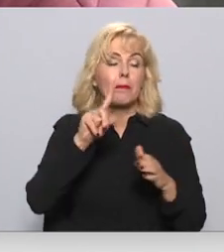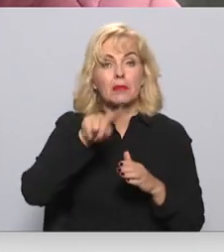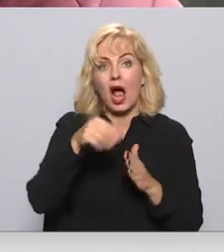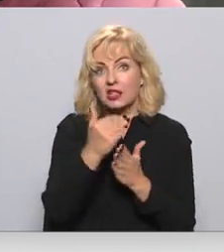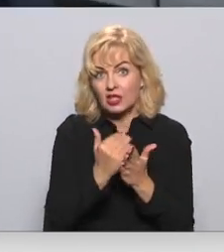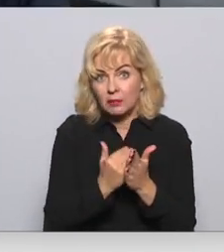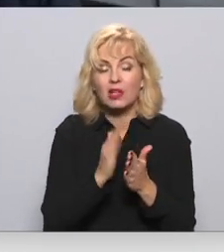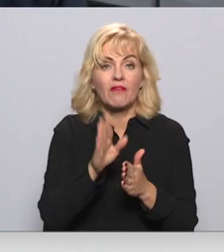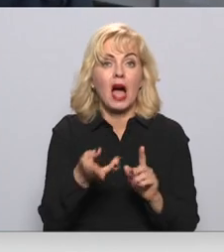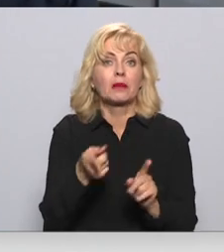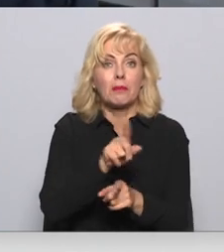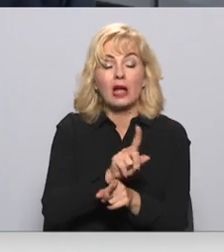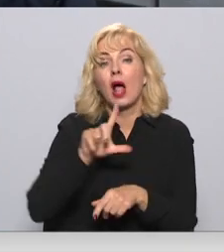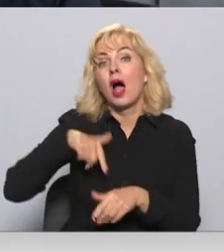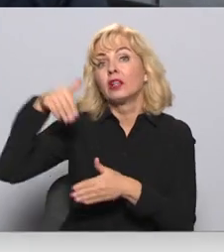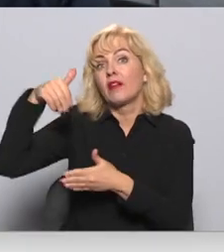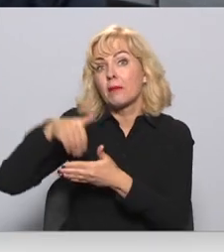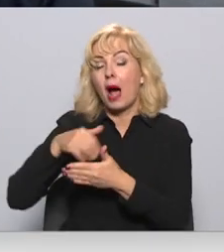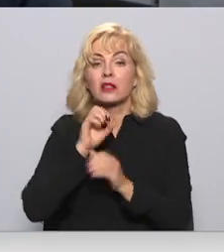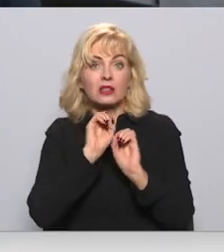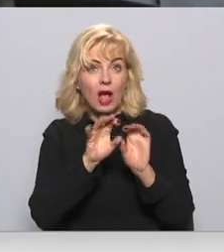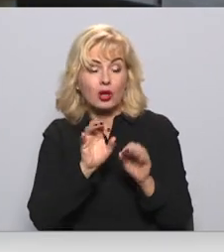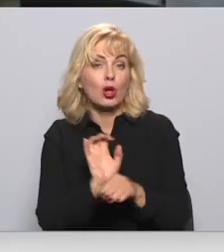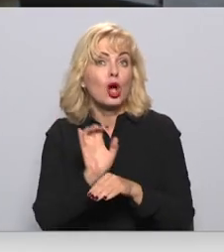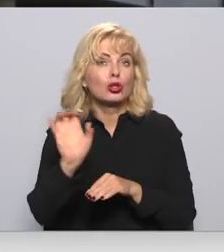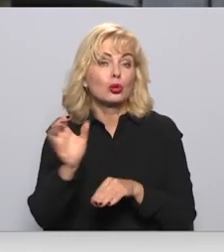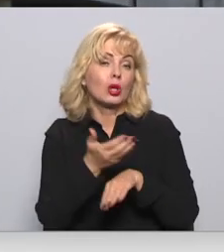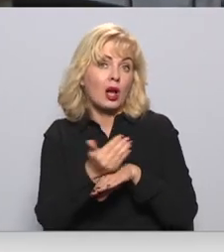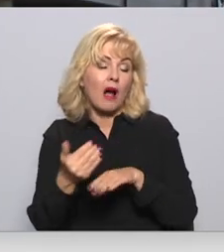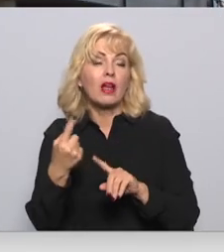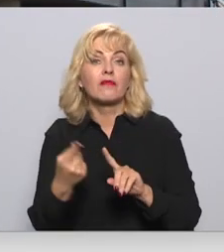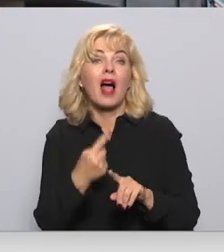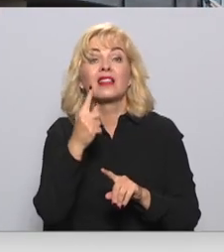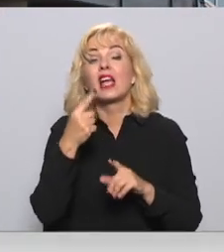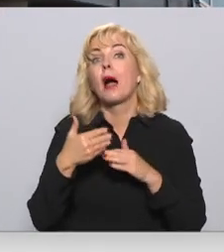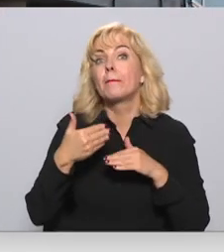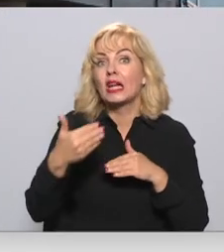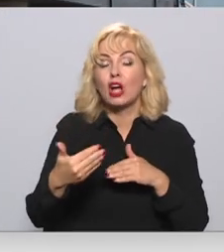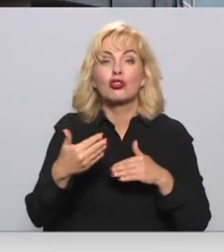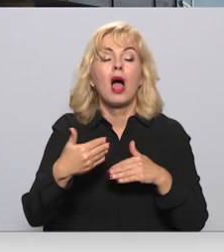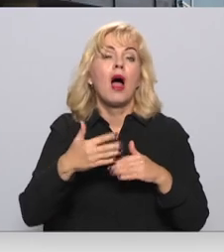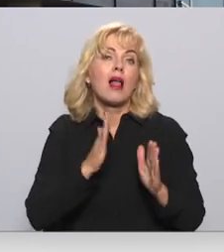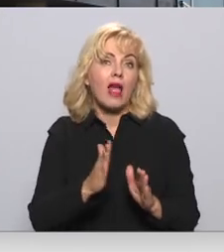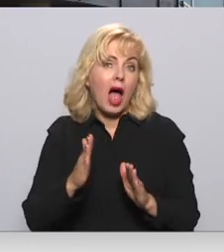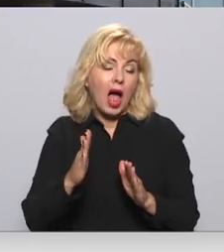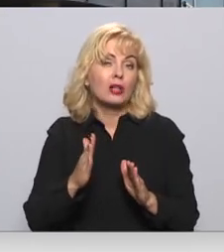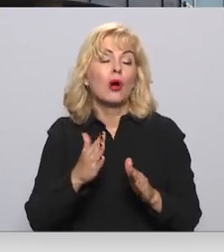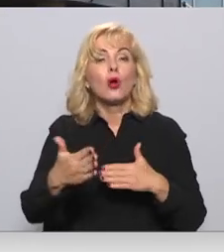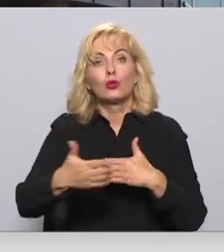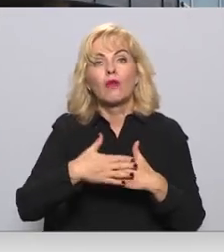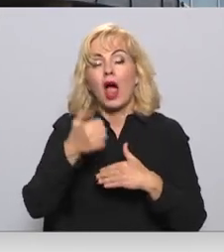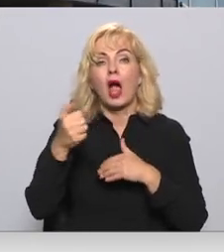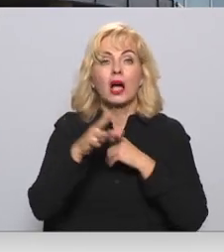varētu mainīt. Latvijas pastā saka, ka sūtījuma kavēšanās vēl ir tikai priekšā. Lēnu gāru tuvojas gadumie,